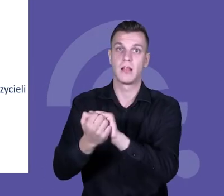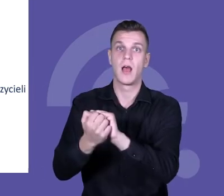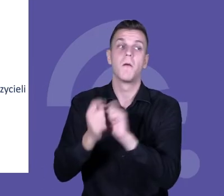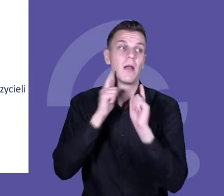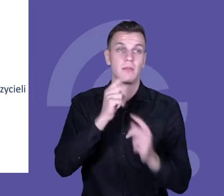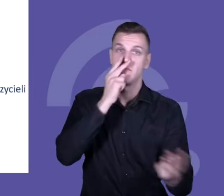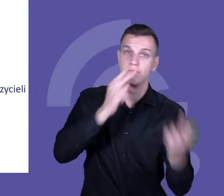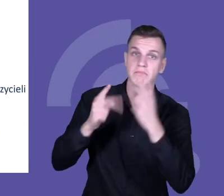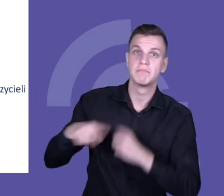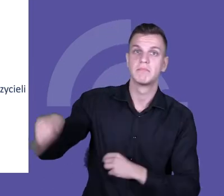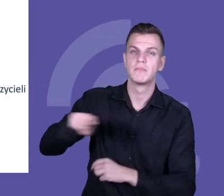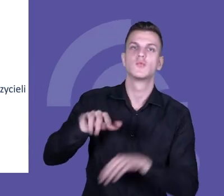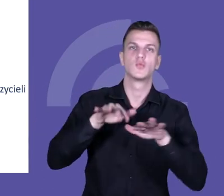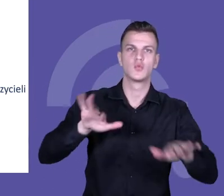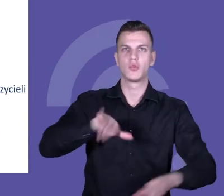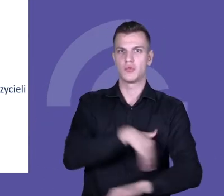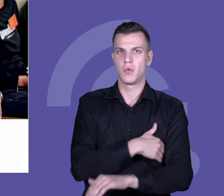i wielu klasach udało.